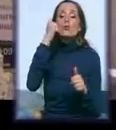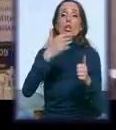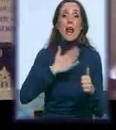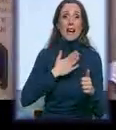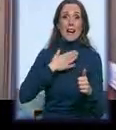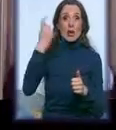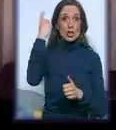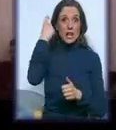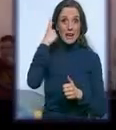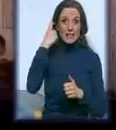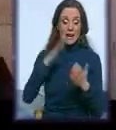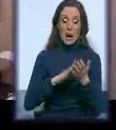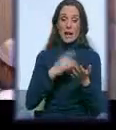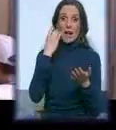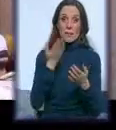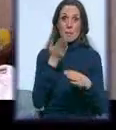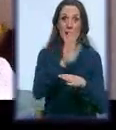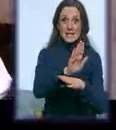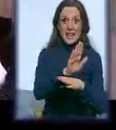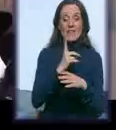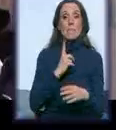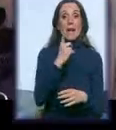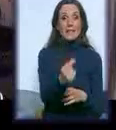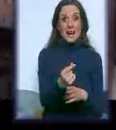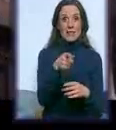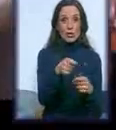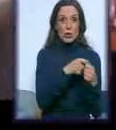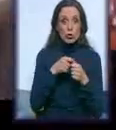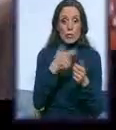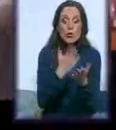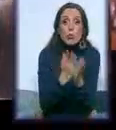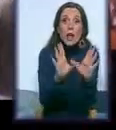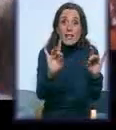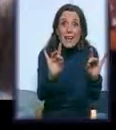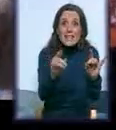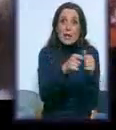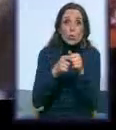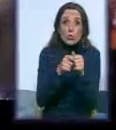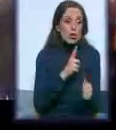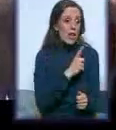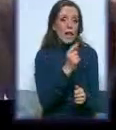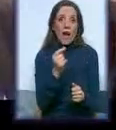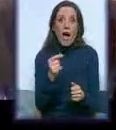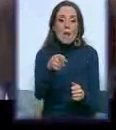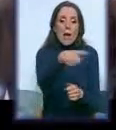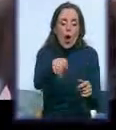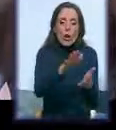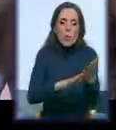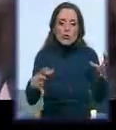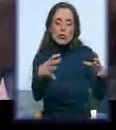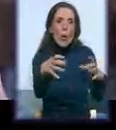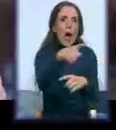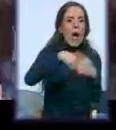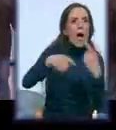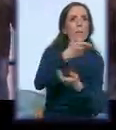sekretariat predstavio partnerstvo sa udruženjima, tu bude po desetak udruženja, pa oni međusomno sarađuju. Padne im na pamet neke zajedničke ideje.